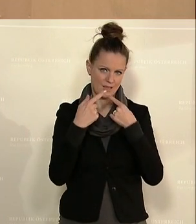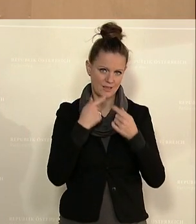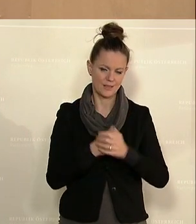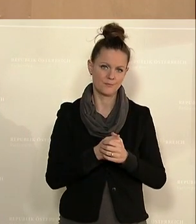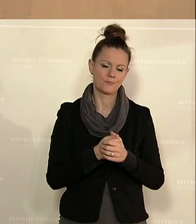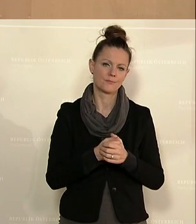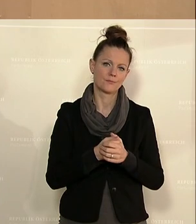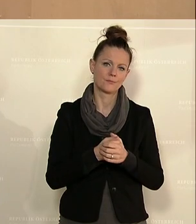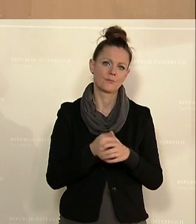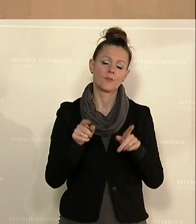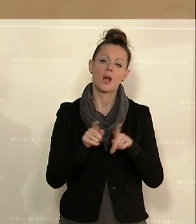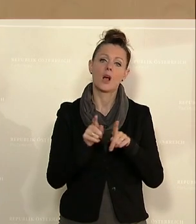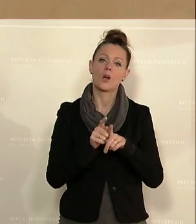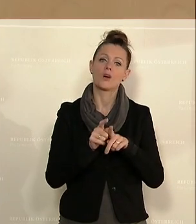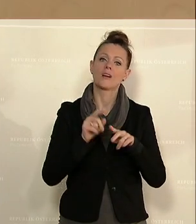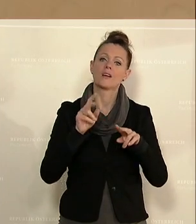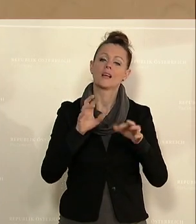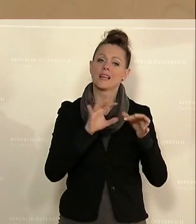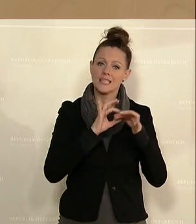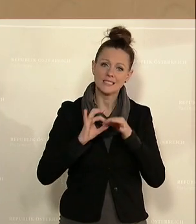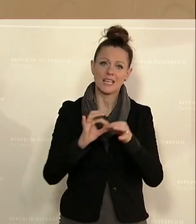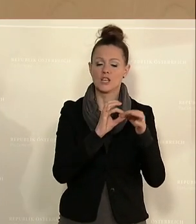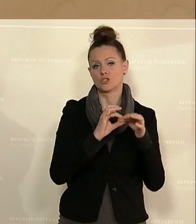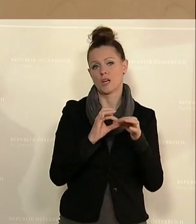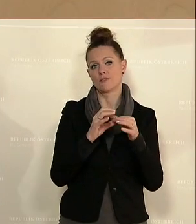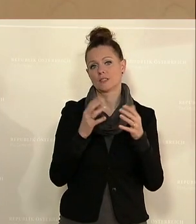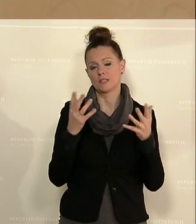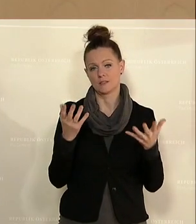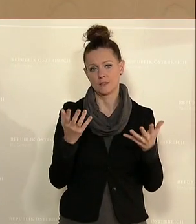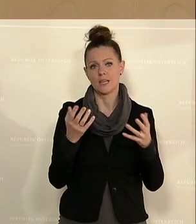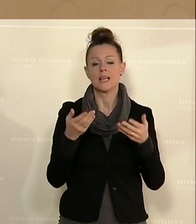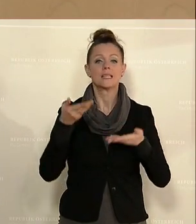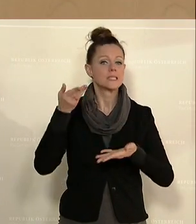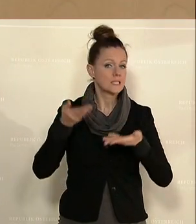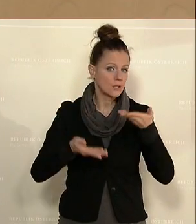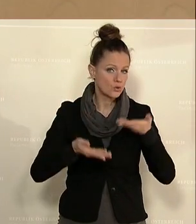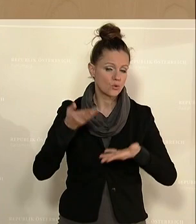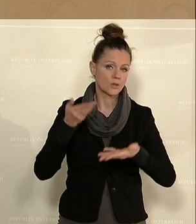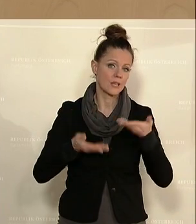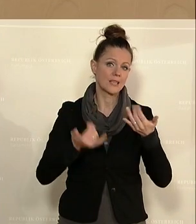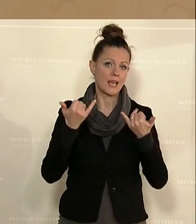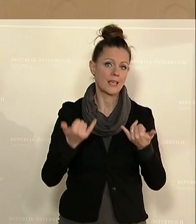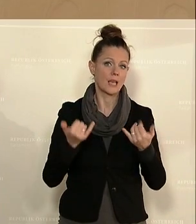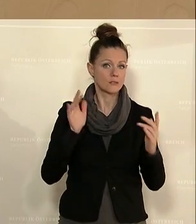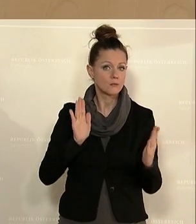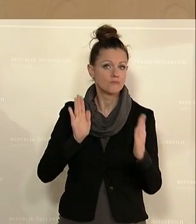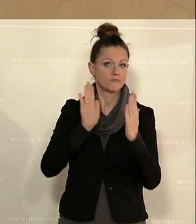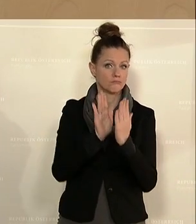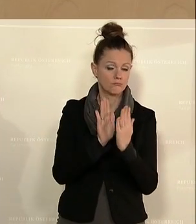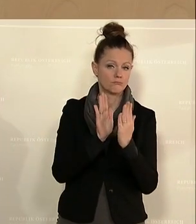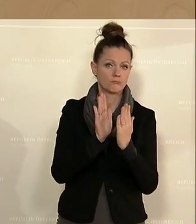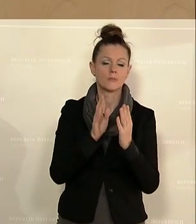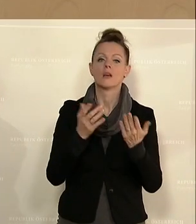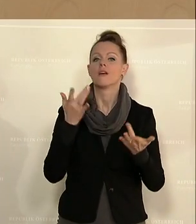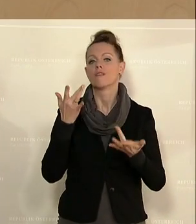Abwicklung von Gesellschaften, wo man an Sitzungen jetzt physisch teilnehmen muss, wo